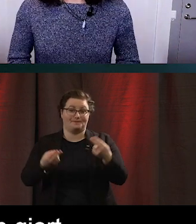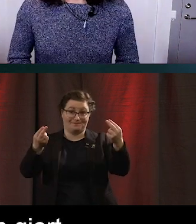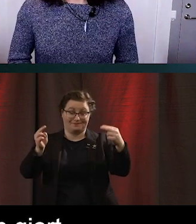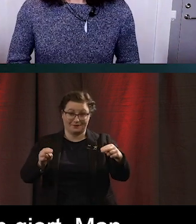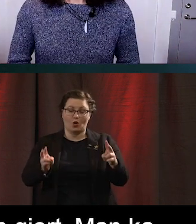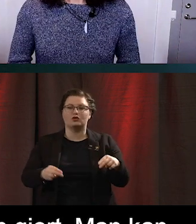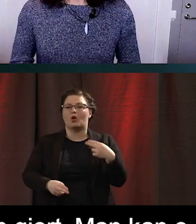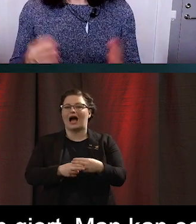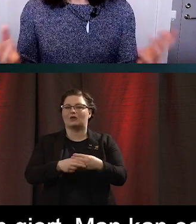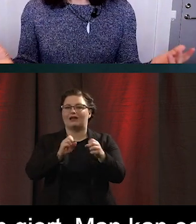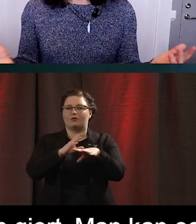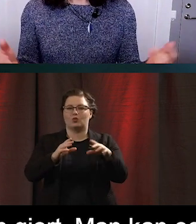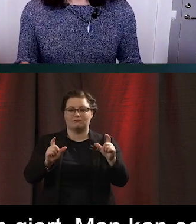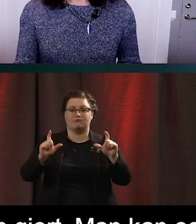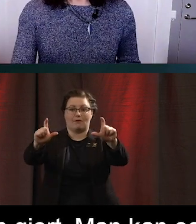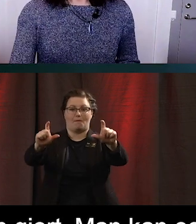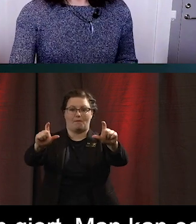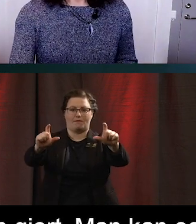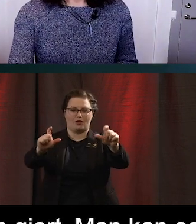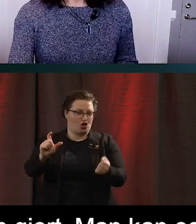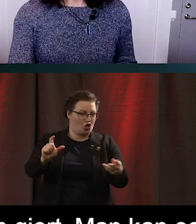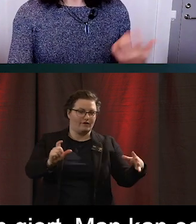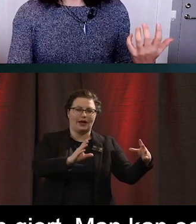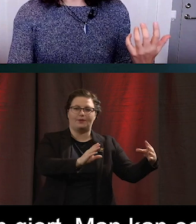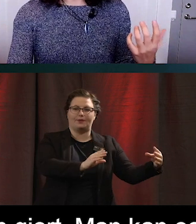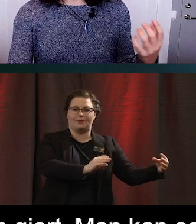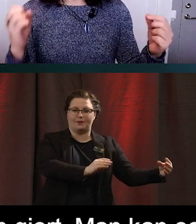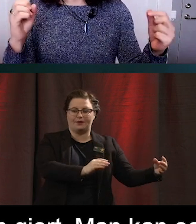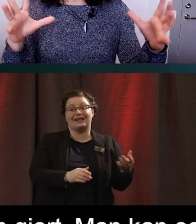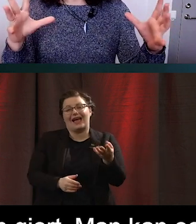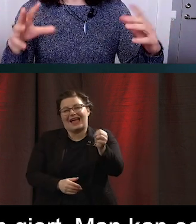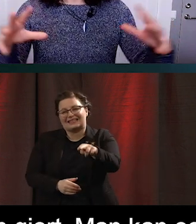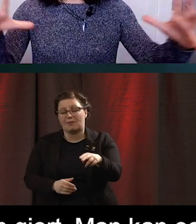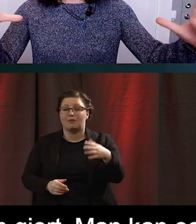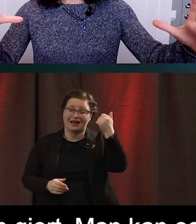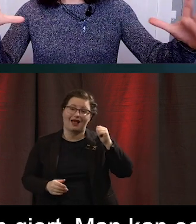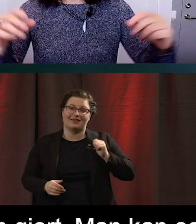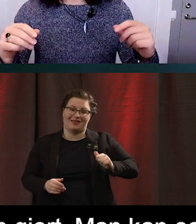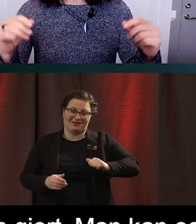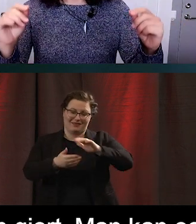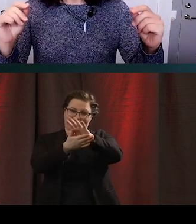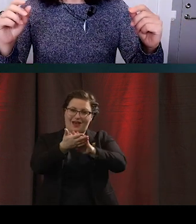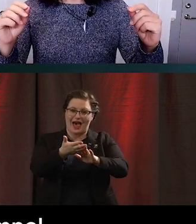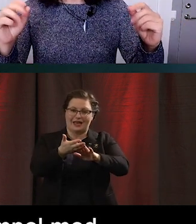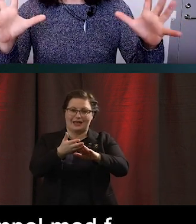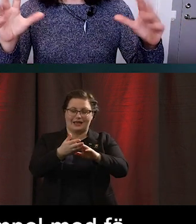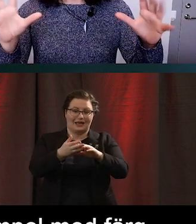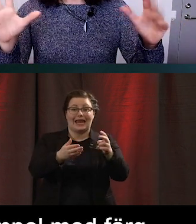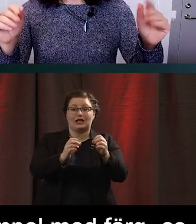aktuell information och tona ner annat. Det kan man till exempel göra med färgändringar, storleksändringar,